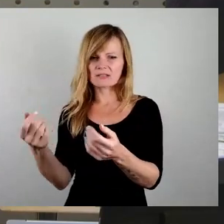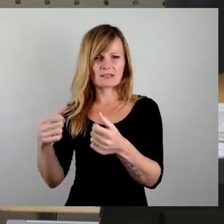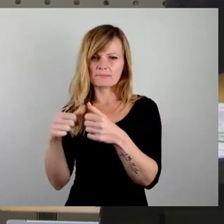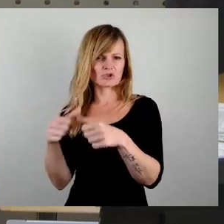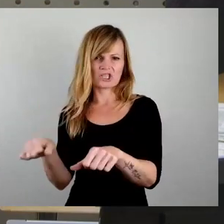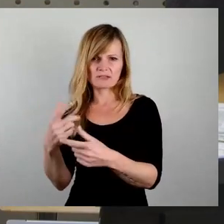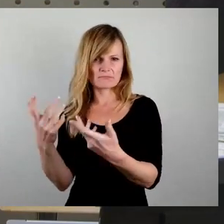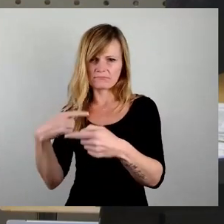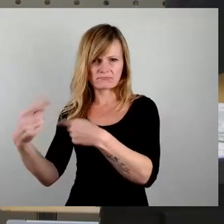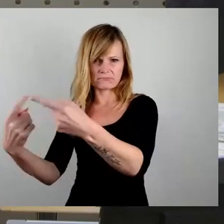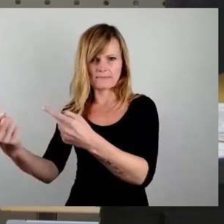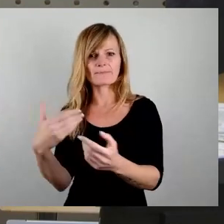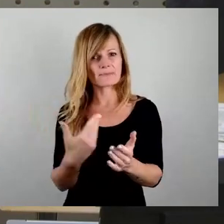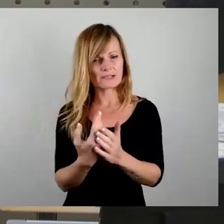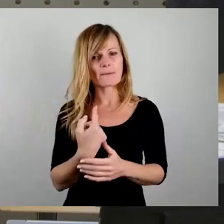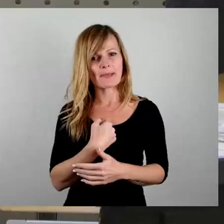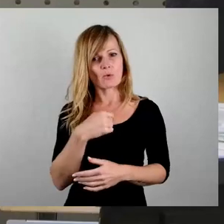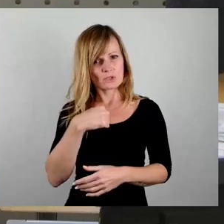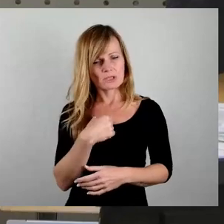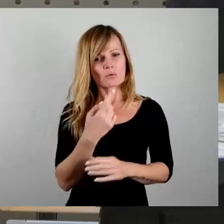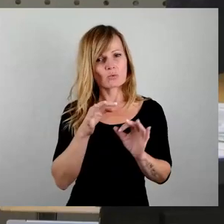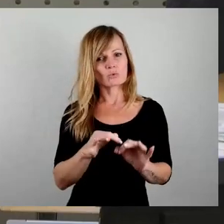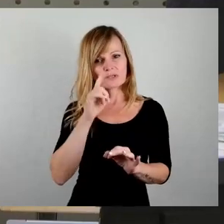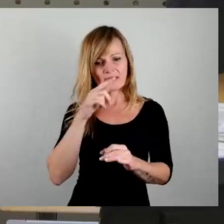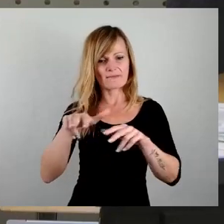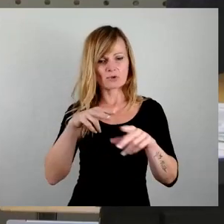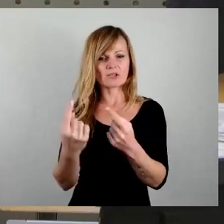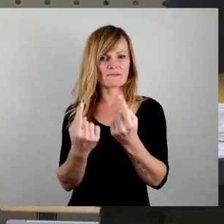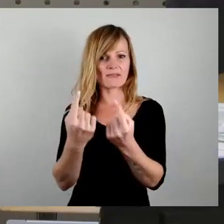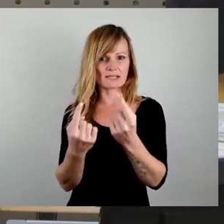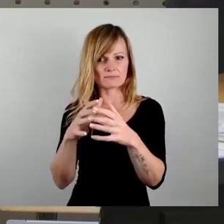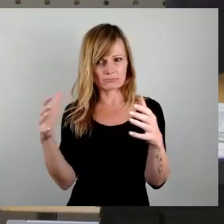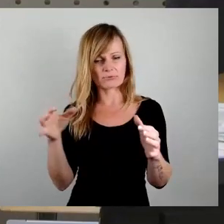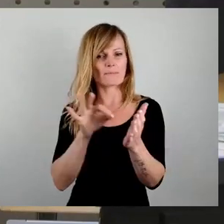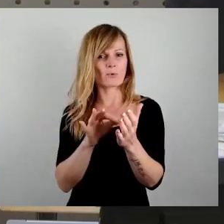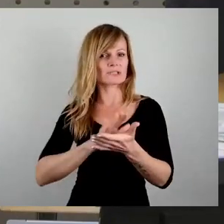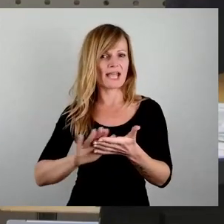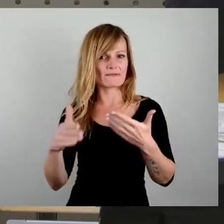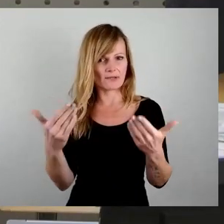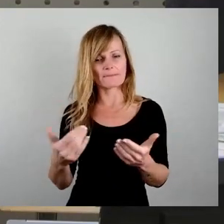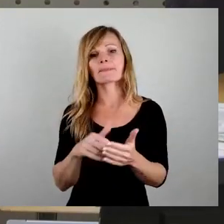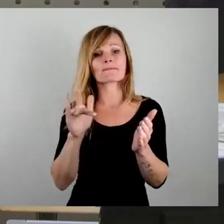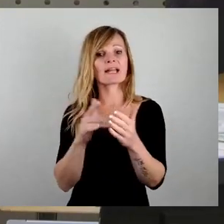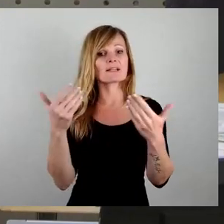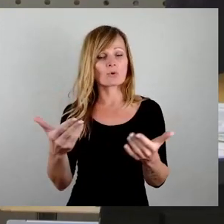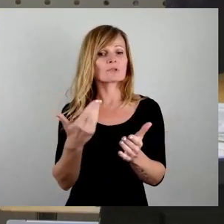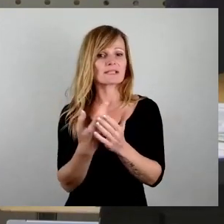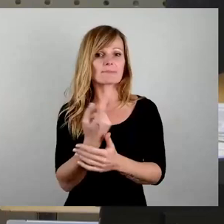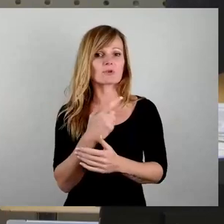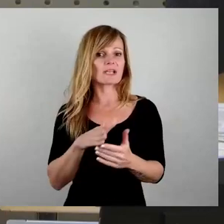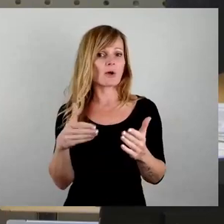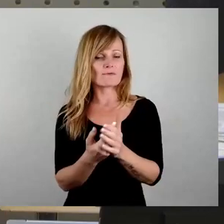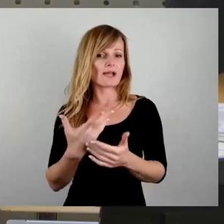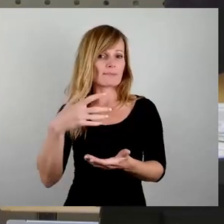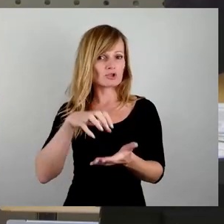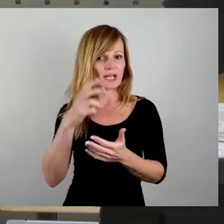Wirtschaft aufwächst. Das ist gut. Punkt. Ganz einfach. Und weil das so ist, ist unsere Aufgabe als Stadtrat eine ganz einfache. Das,